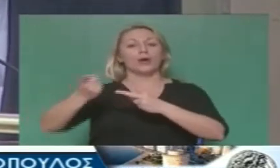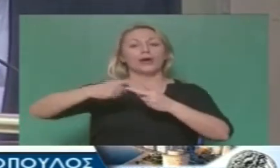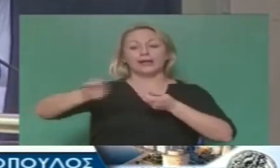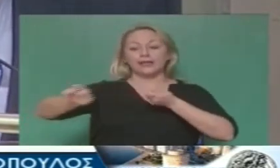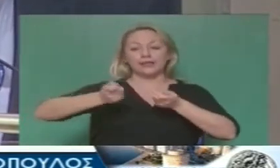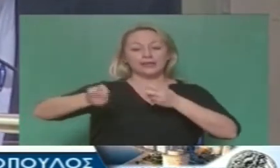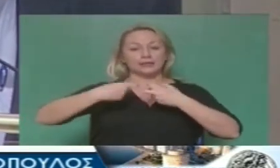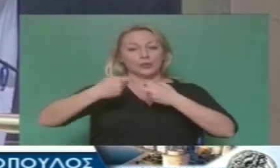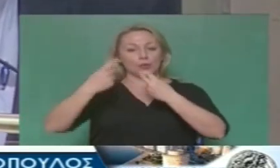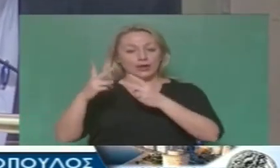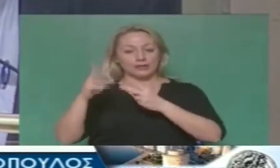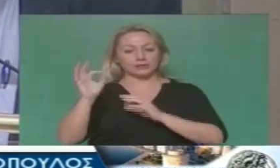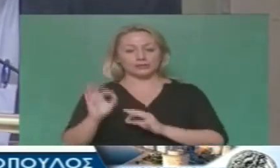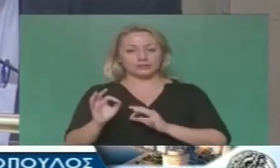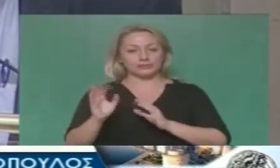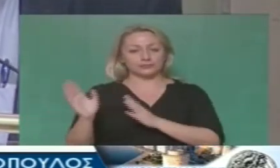σημερινής του ΒΑΣΤ.